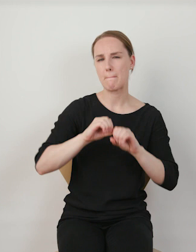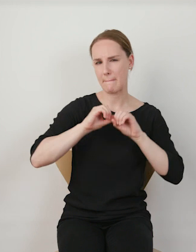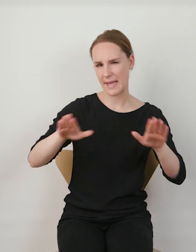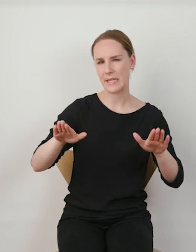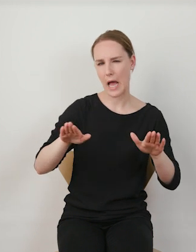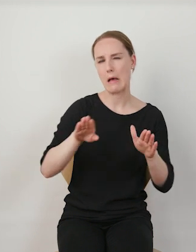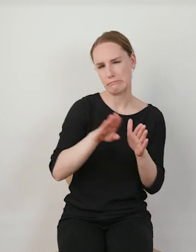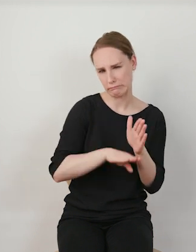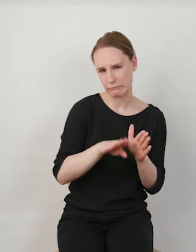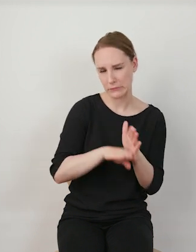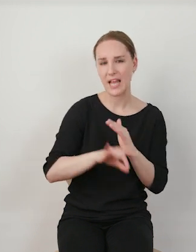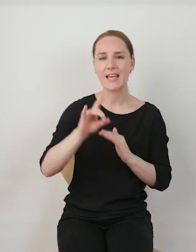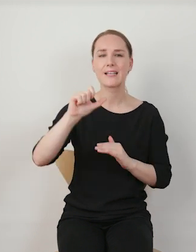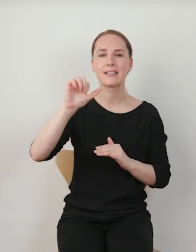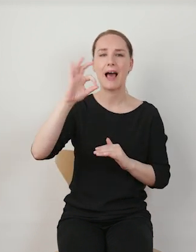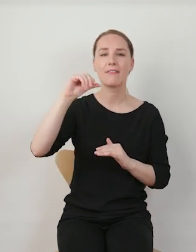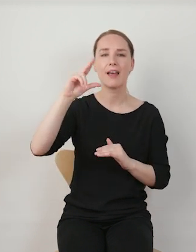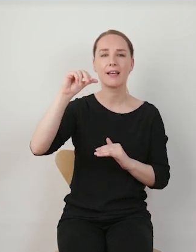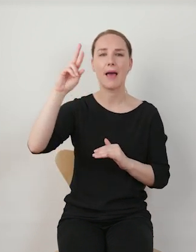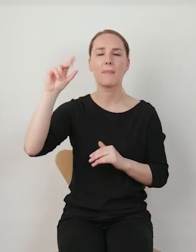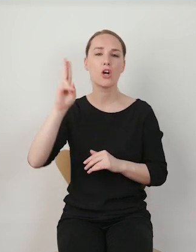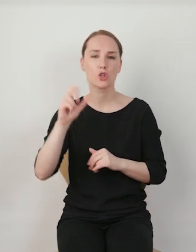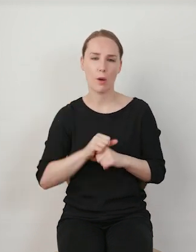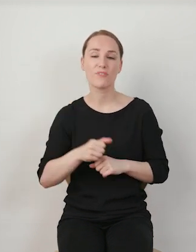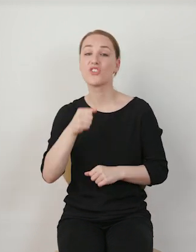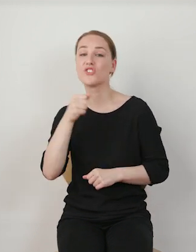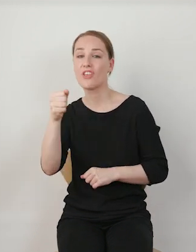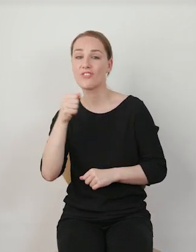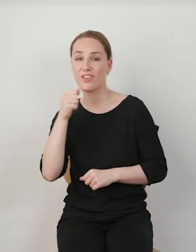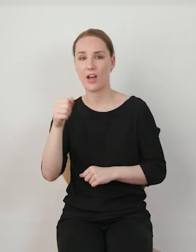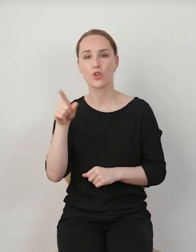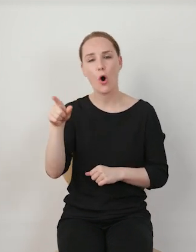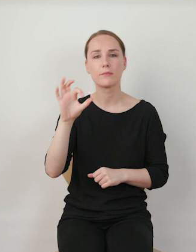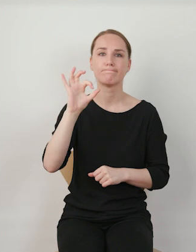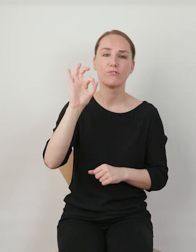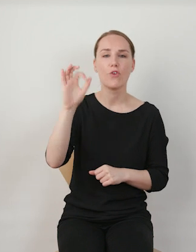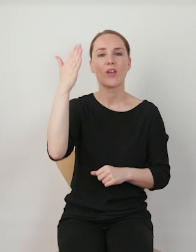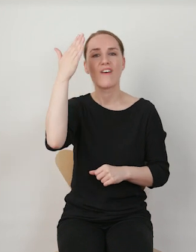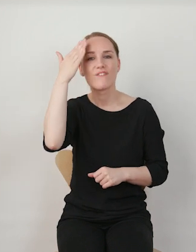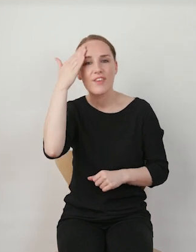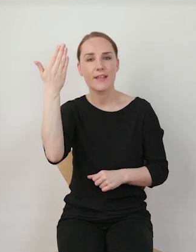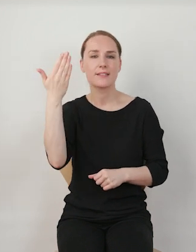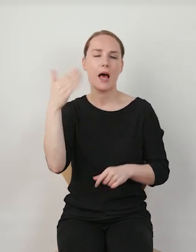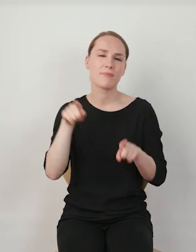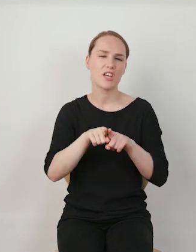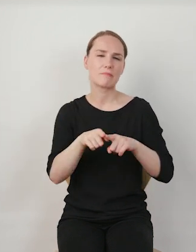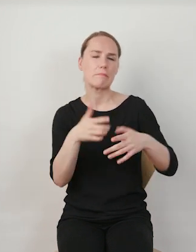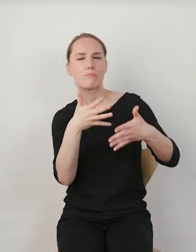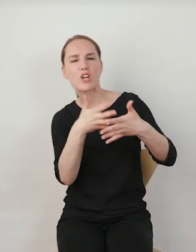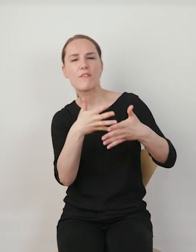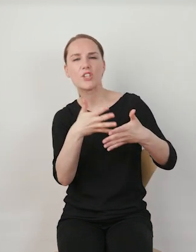tradycyjne, takim gatekeeperem był dziennikarz. To dziennikarz na podstawie swojej wiedzy, ale i jednocześnie